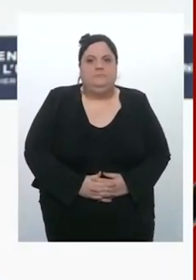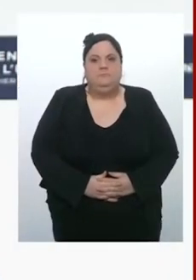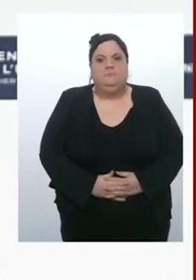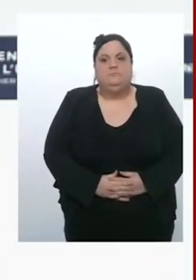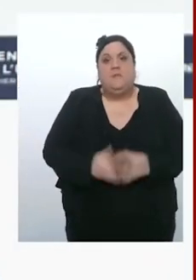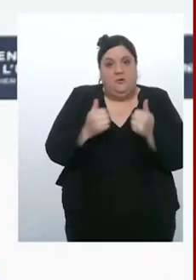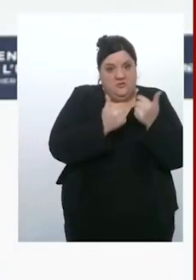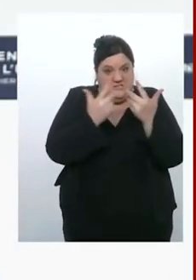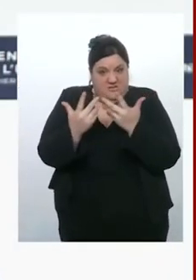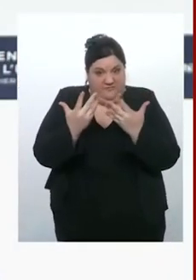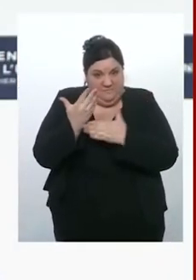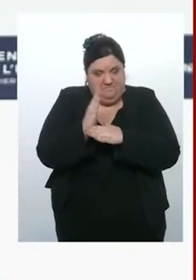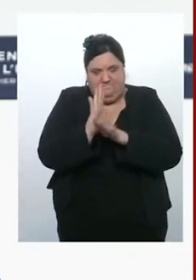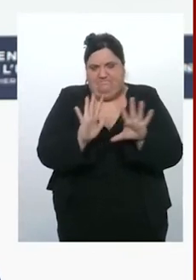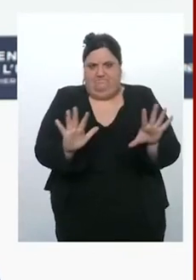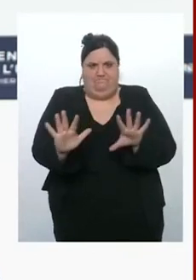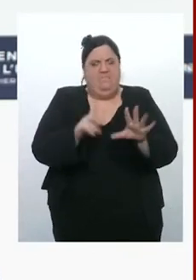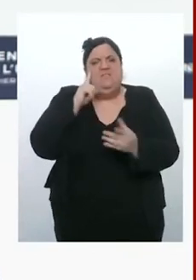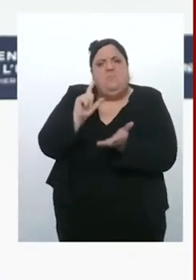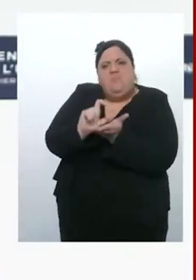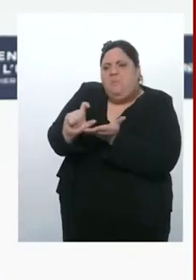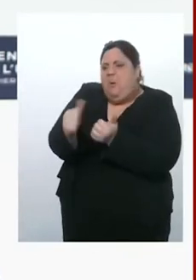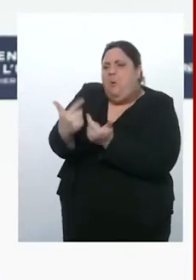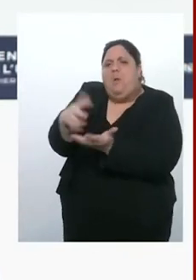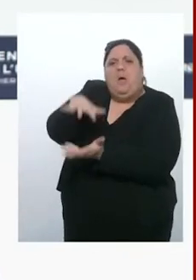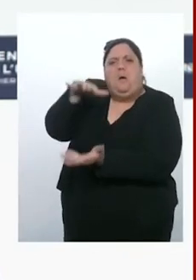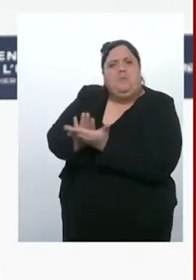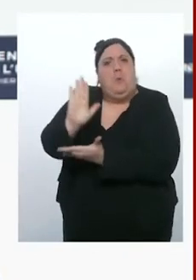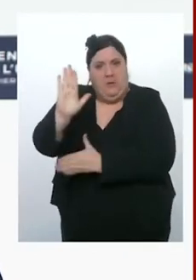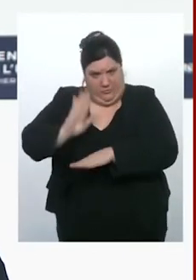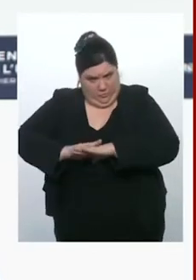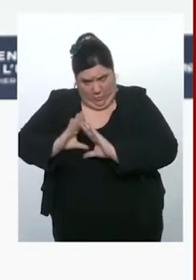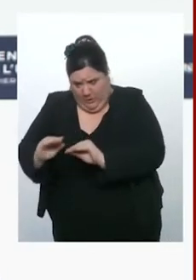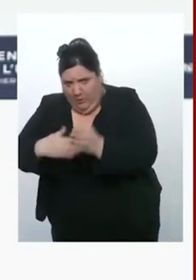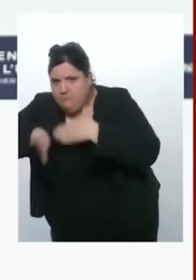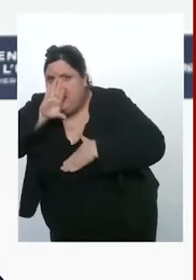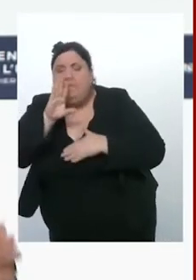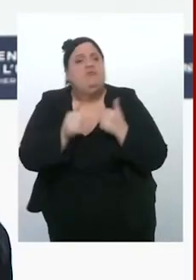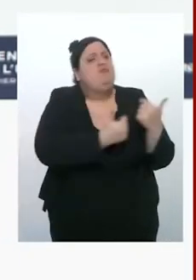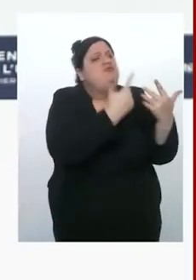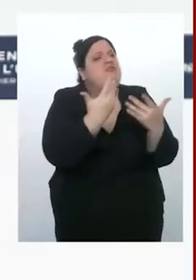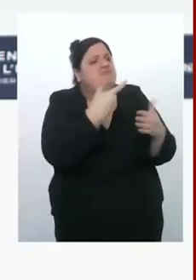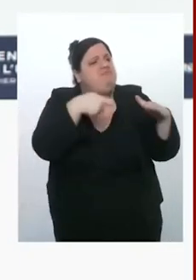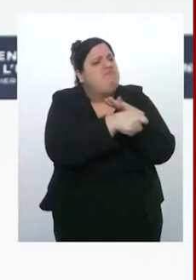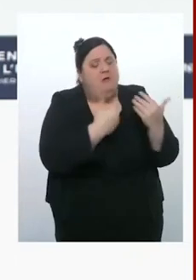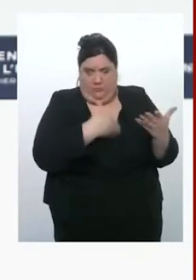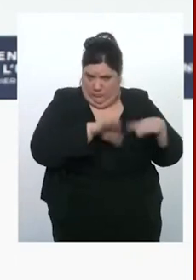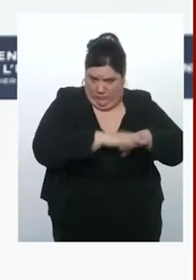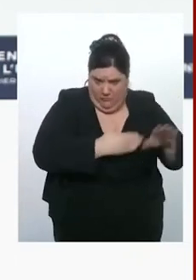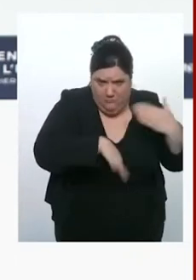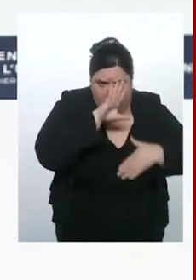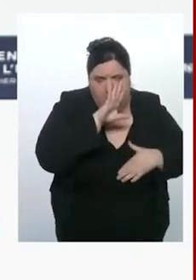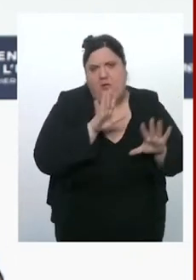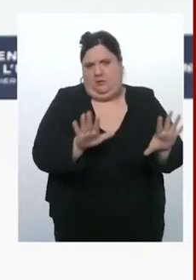ont été rattrapés par la réalité. Nous produisons, nous, le maximum de munitions que nous pouvons. Nous avons fait plus que tripler nos capacités. Notre